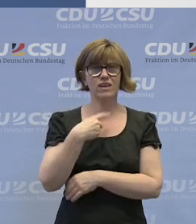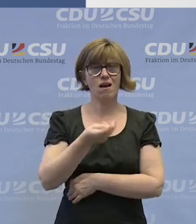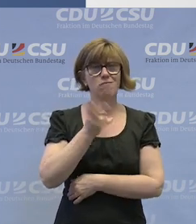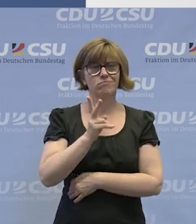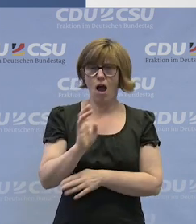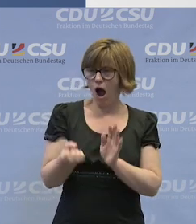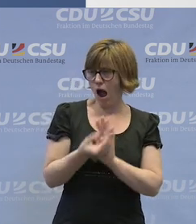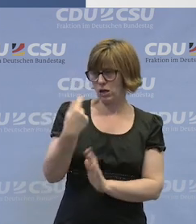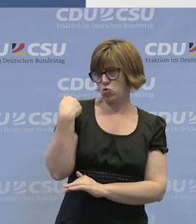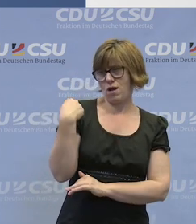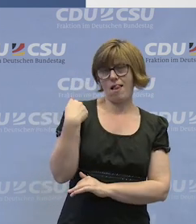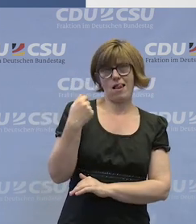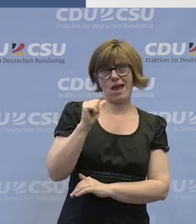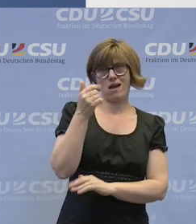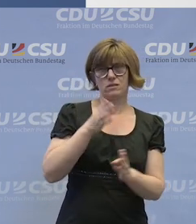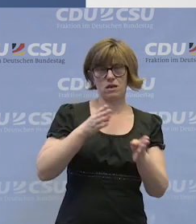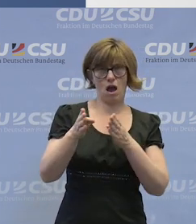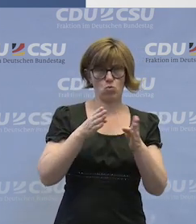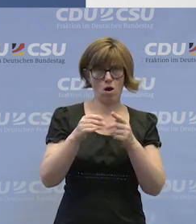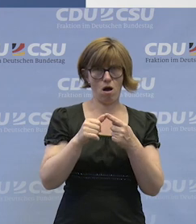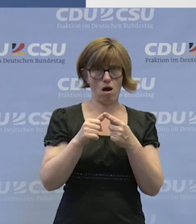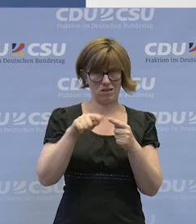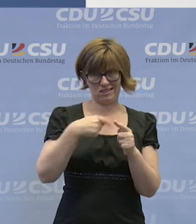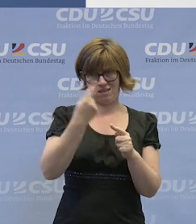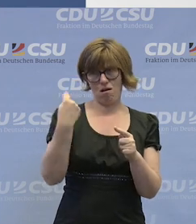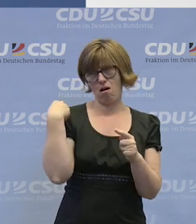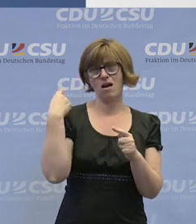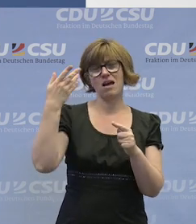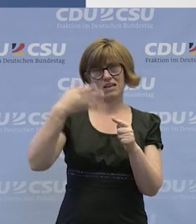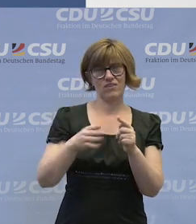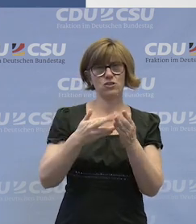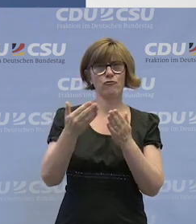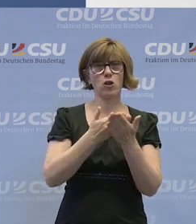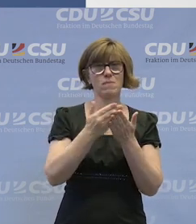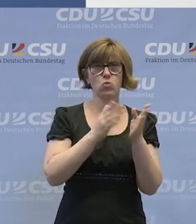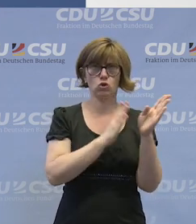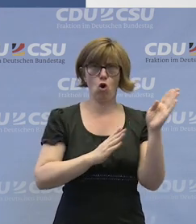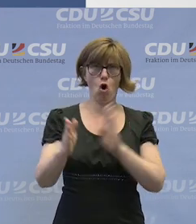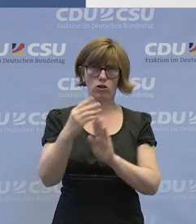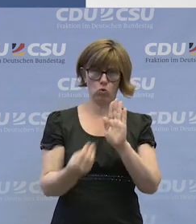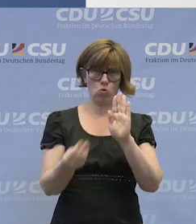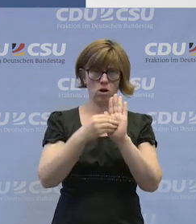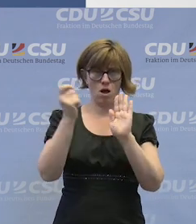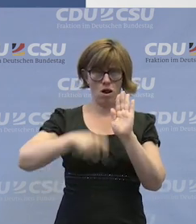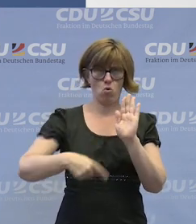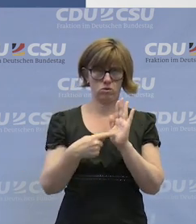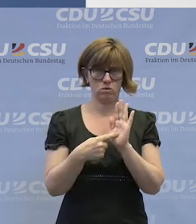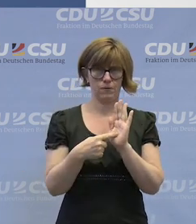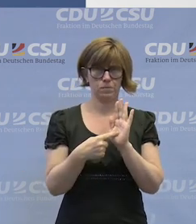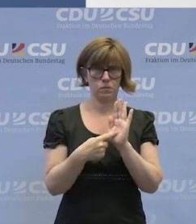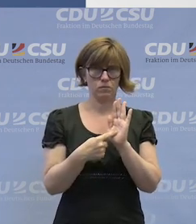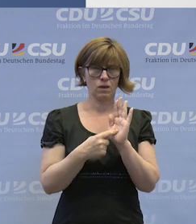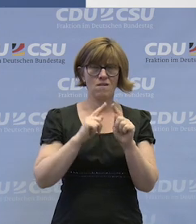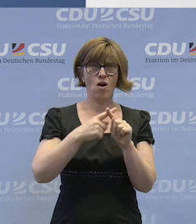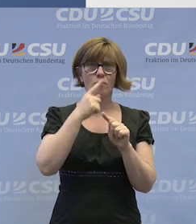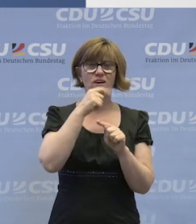ganz aktuell zum 1. Januar dieses Jahres ist eine Fortbildungsordnung in Kraft getreten. Denn wenn